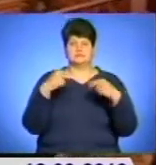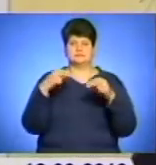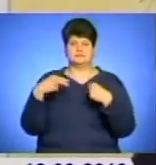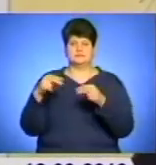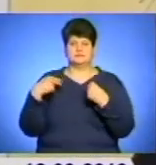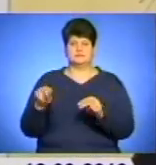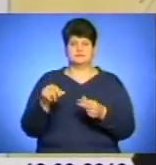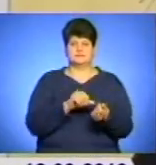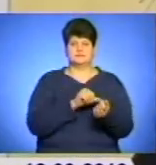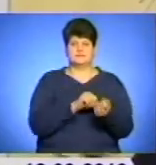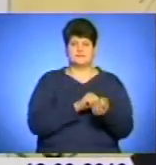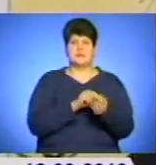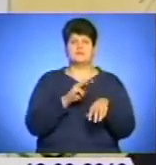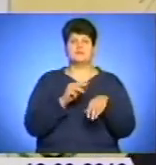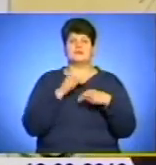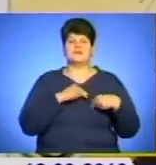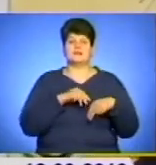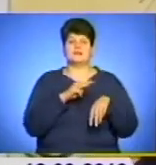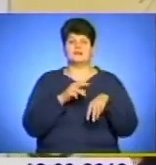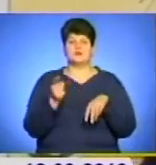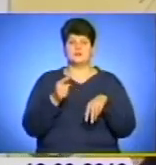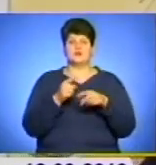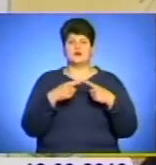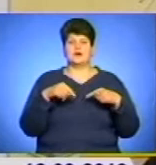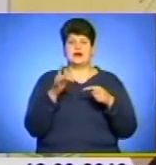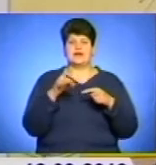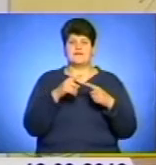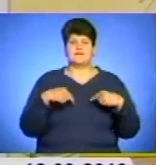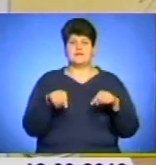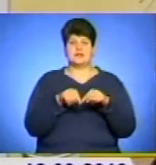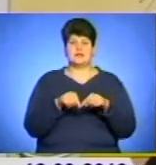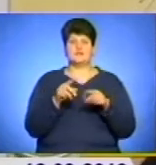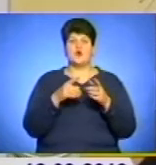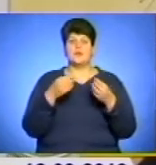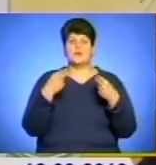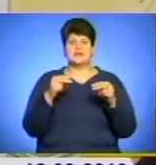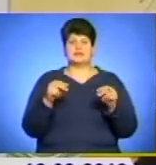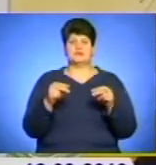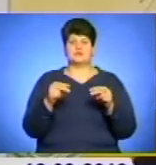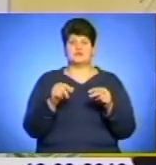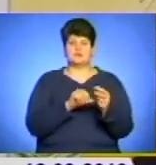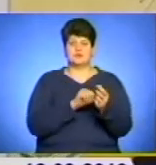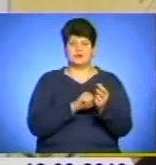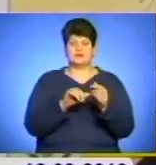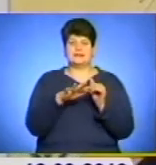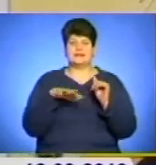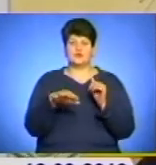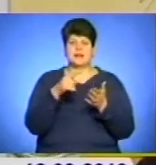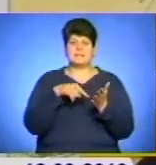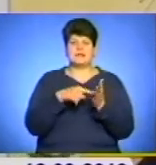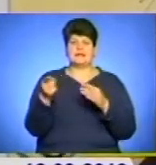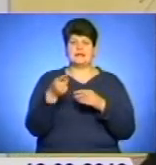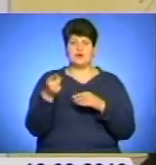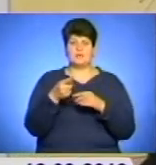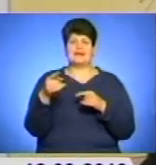зіллям. Працівниками Тернопільського райвідділу задокументовано та затримано двох осіб за реалізацією наркотичних засобів як на території міста Тернополя, так і на